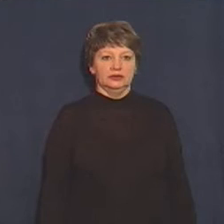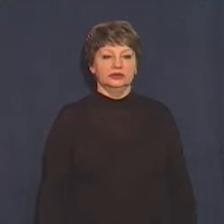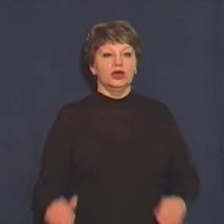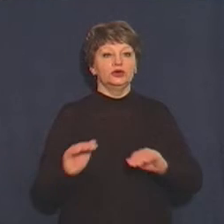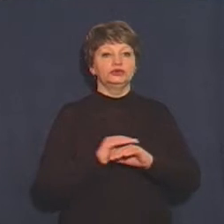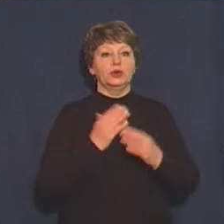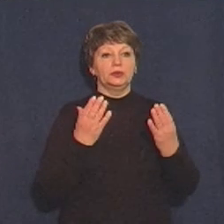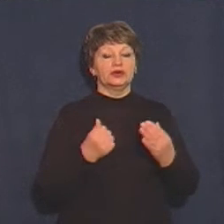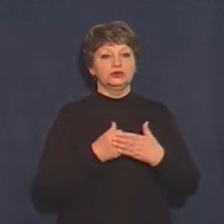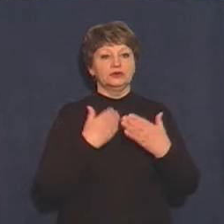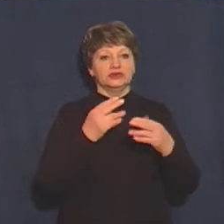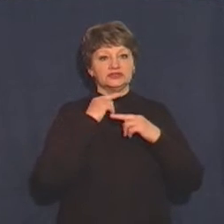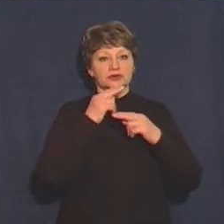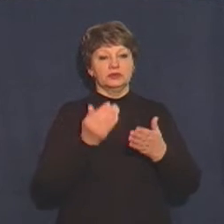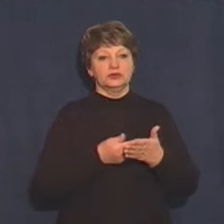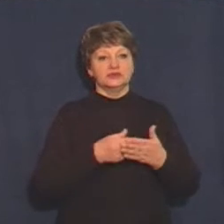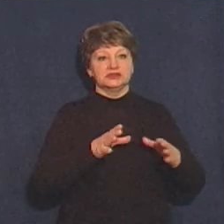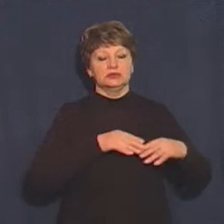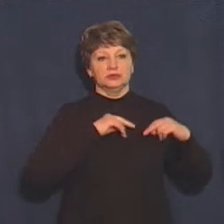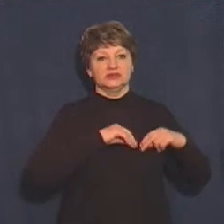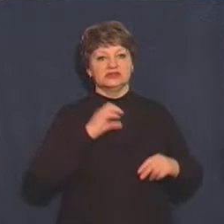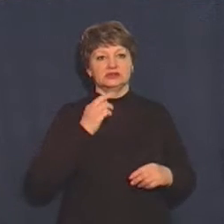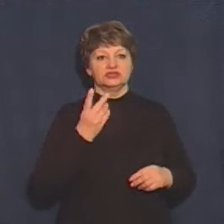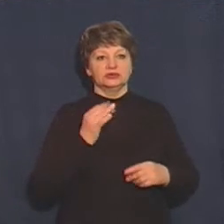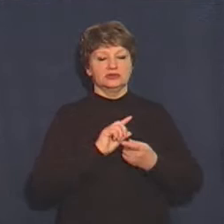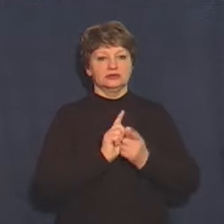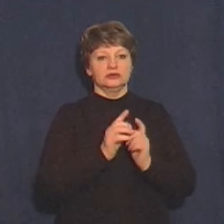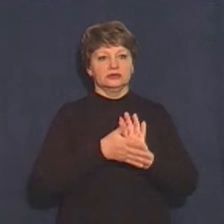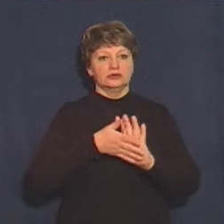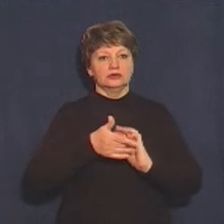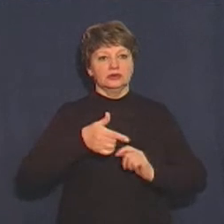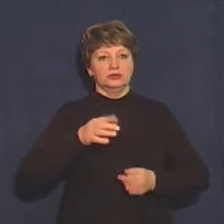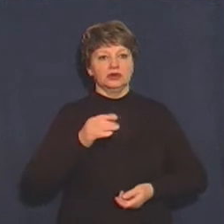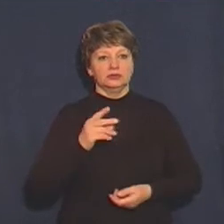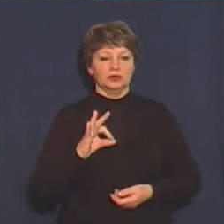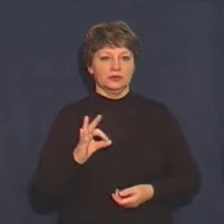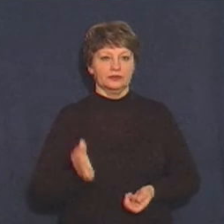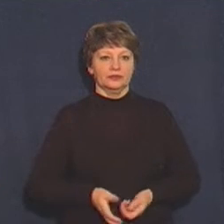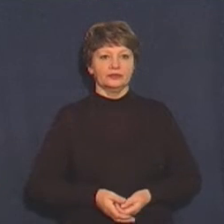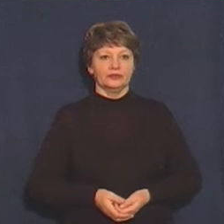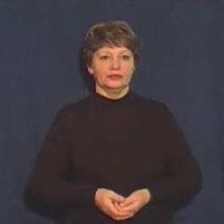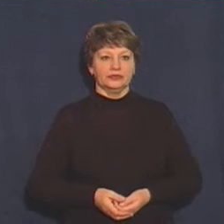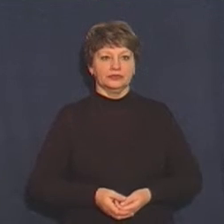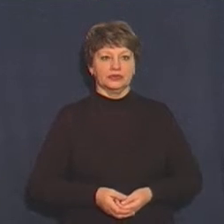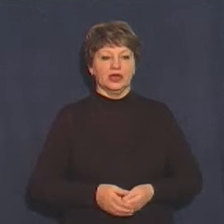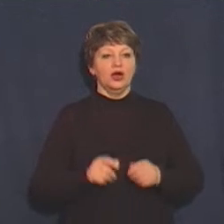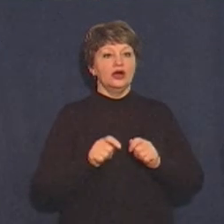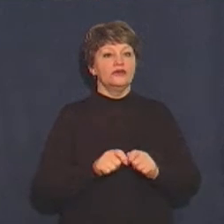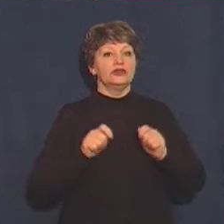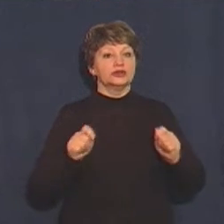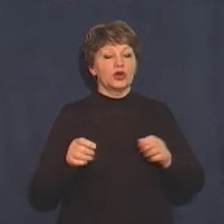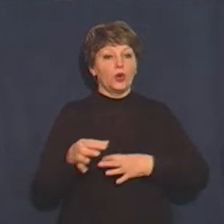День добрий, до вашої уваги новини. У студії працює Станіслав Шемет, жестова мова Галина Абраменко. Відкрите